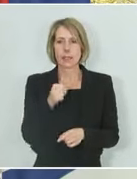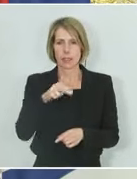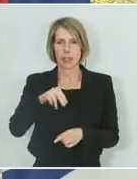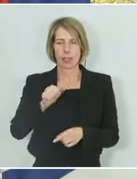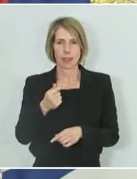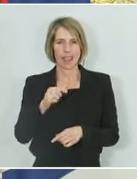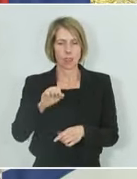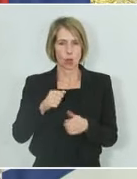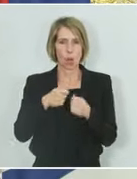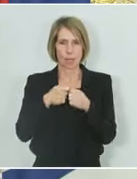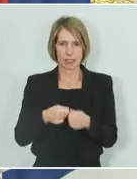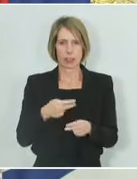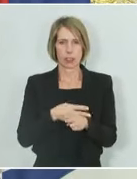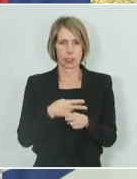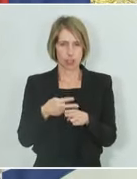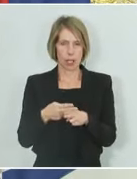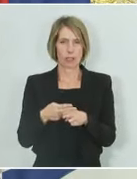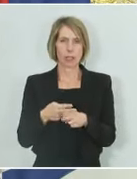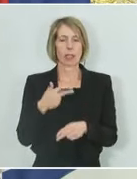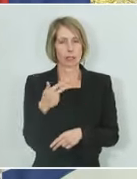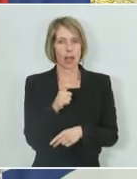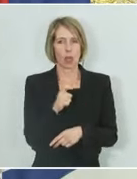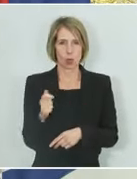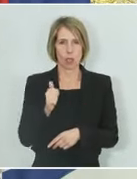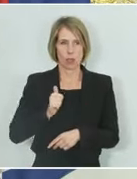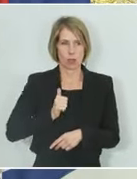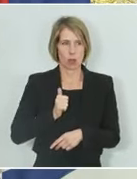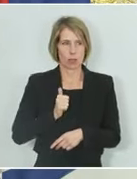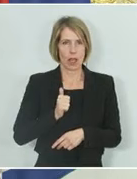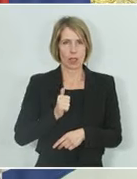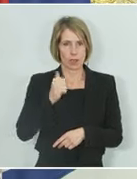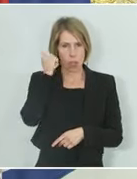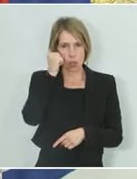Über 300 Soldaten sind derzeit im Dienst im Kosovo für Frieden und Sicherheit.